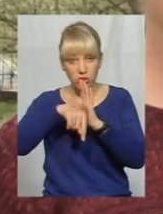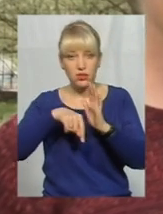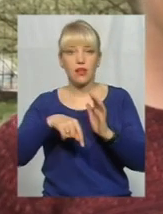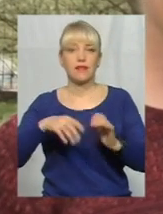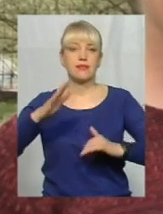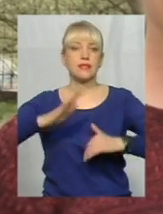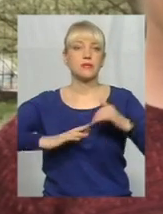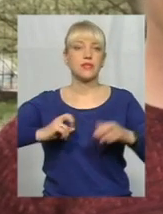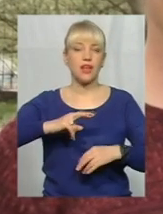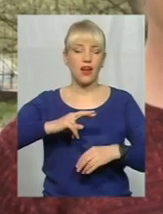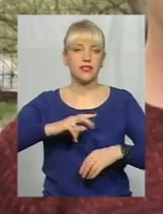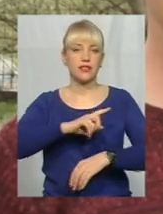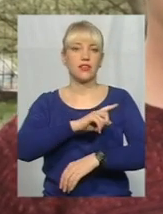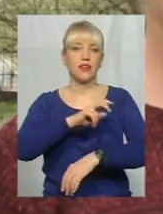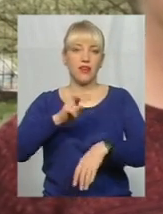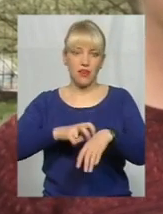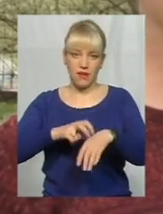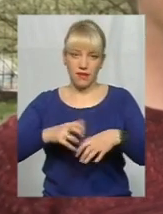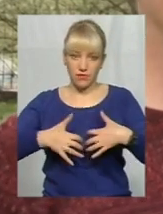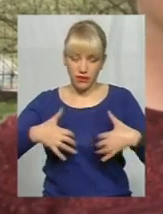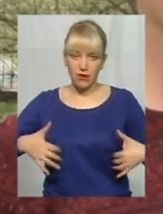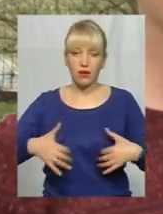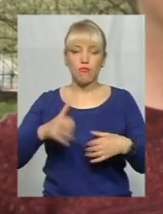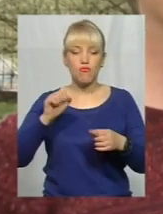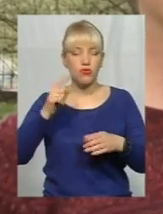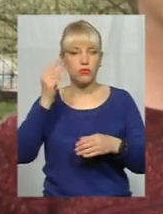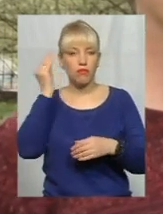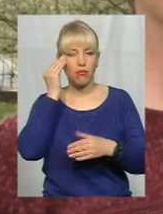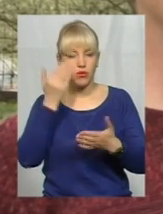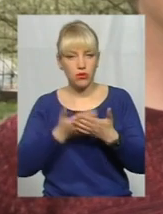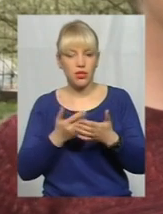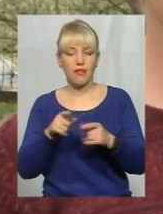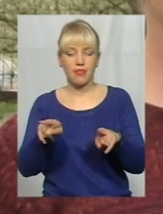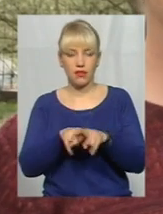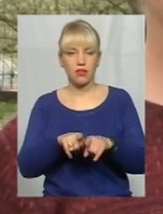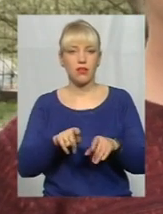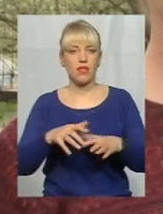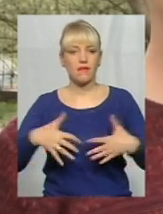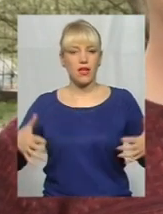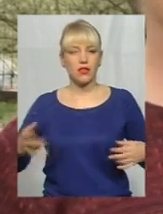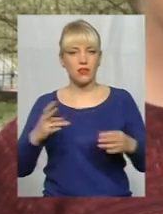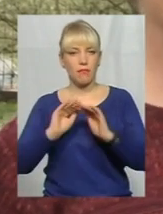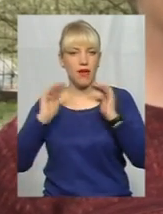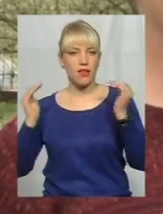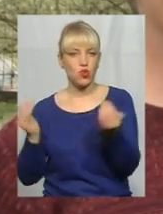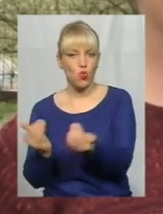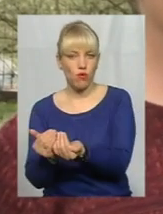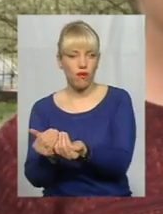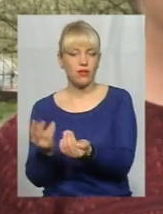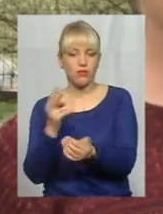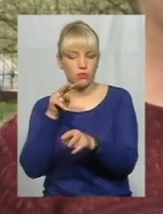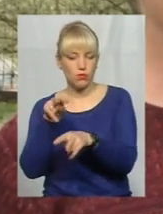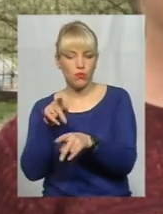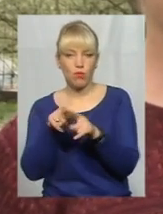медицини може виявити підозру, і такі тварини необхідно ізолювати і спостерігати за ними на